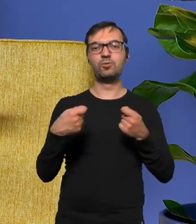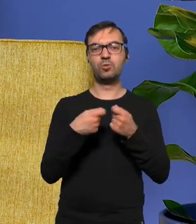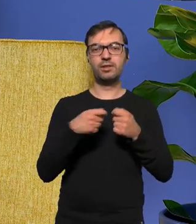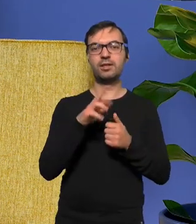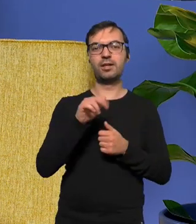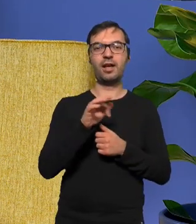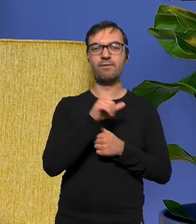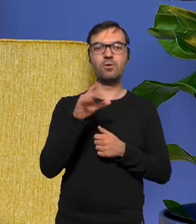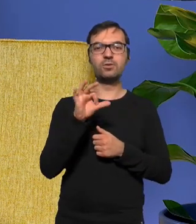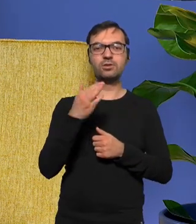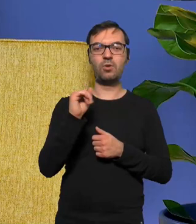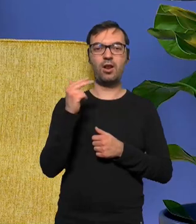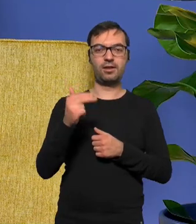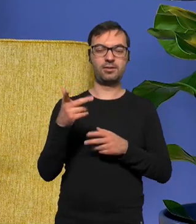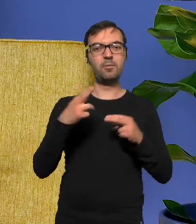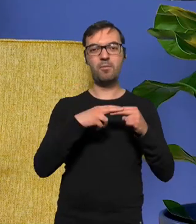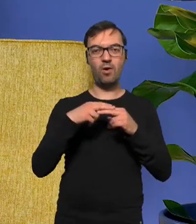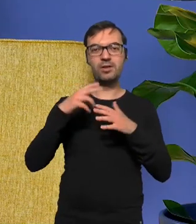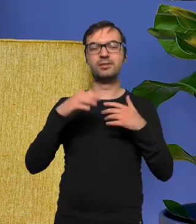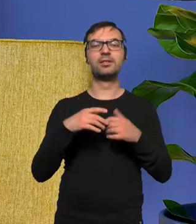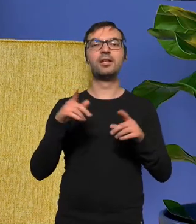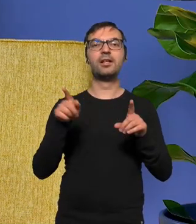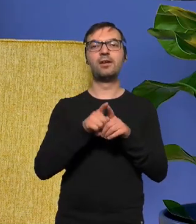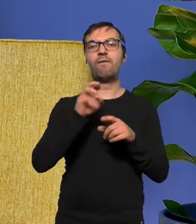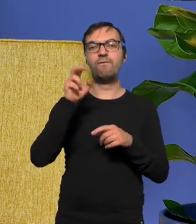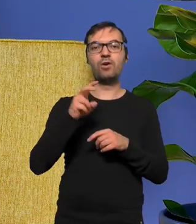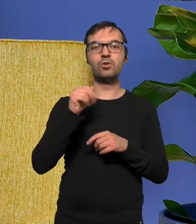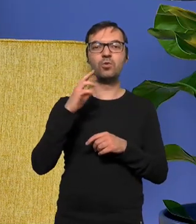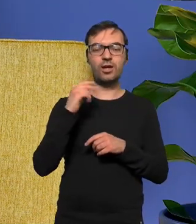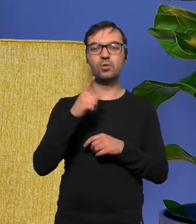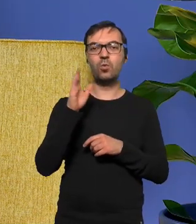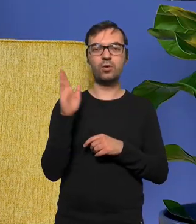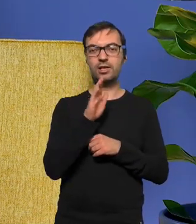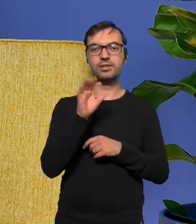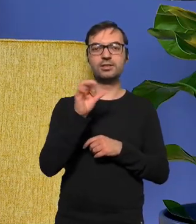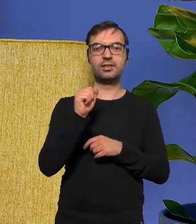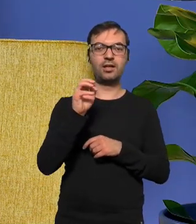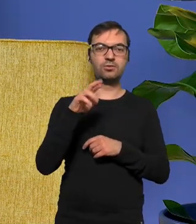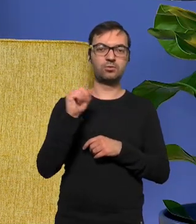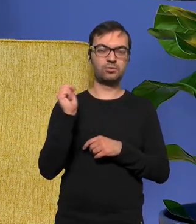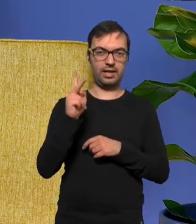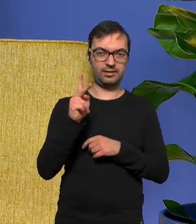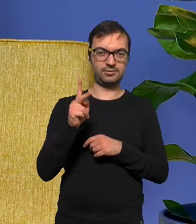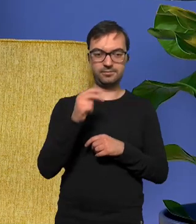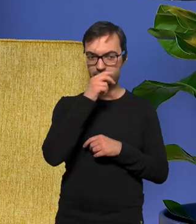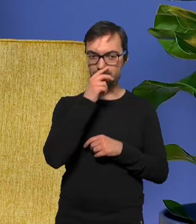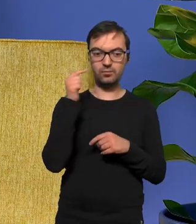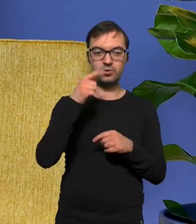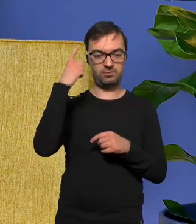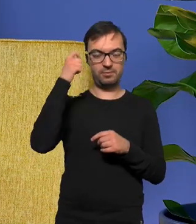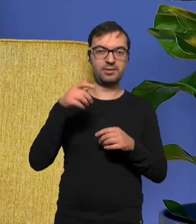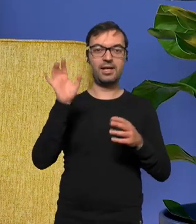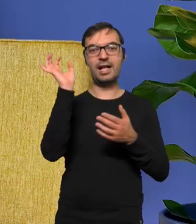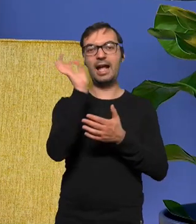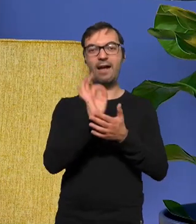Rafałem Smoleniem który miksował Wojciech Kucharczyk i Łukasz Saturczak nie możemy zapominać o wersji o tej strefie